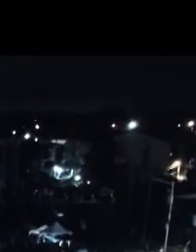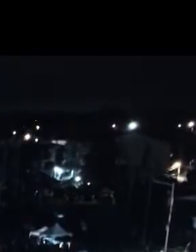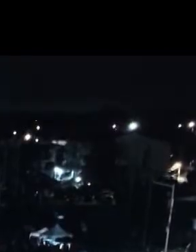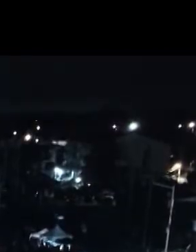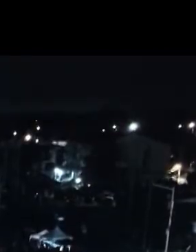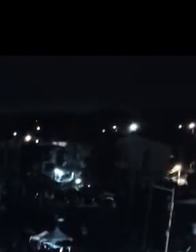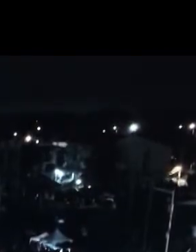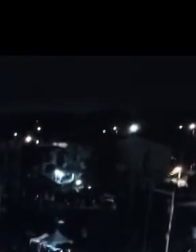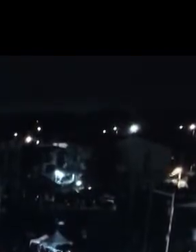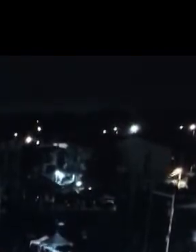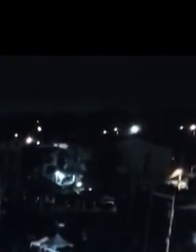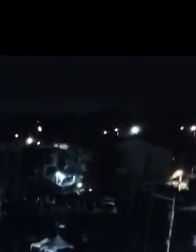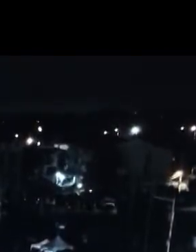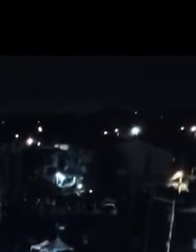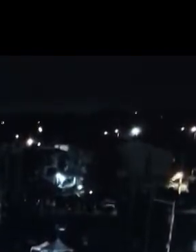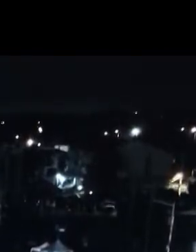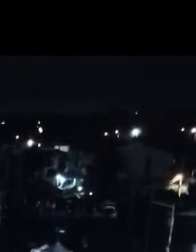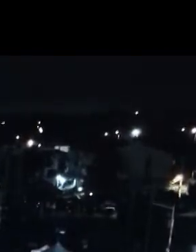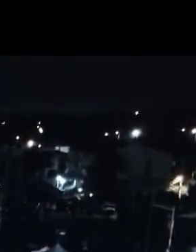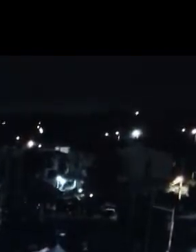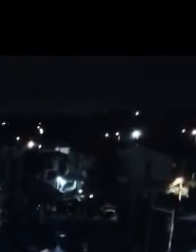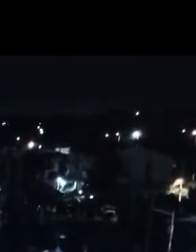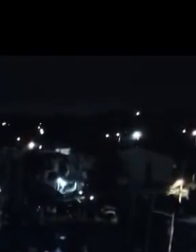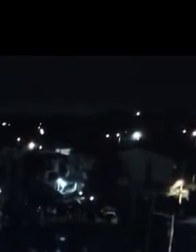C'est